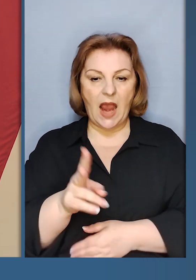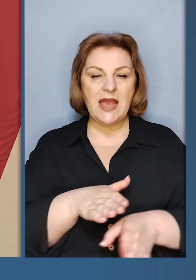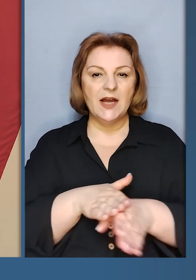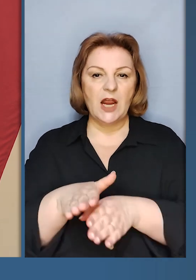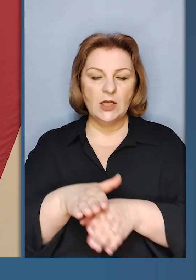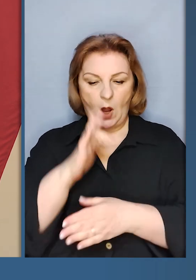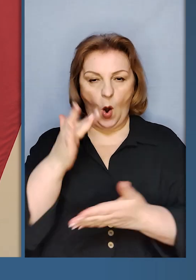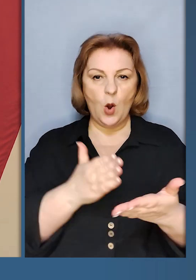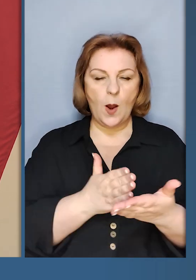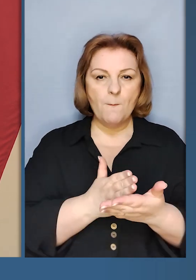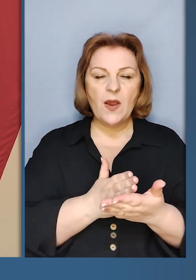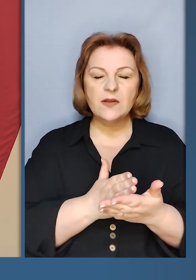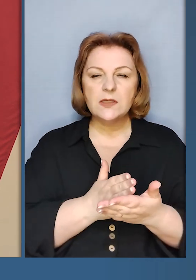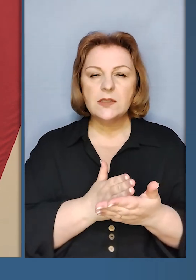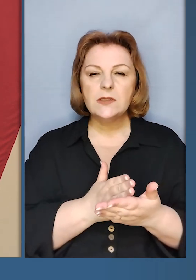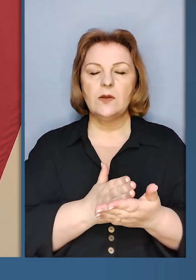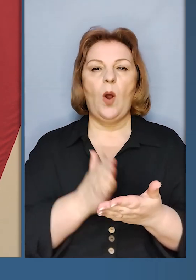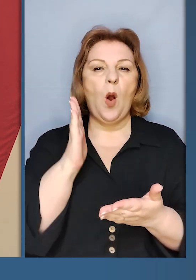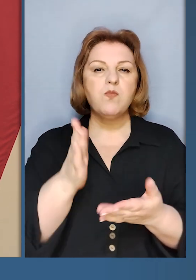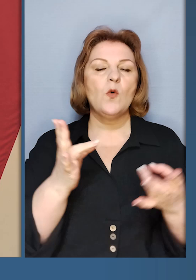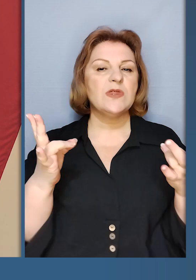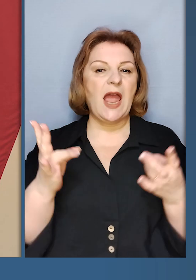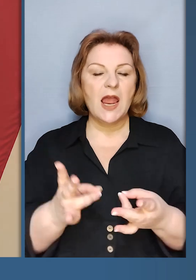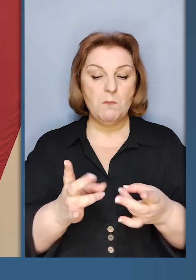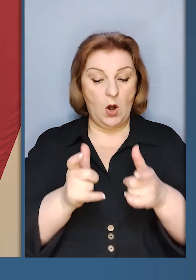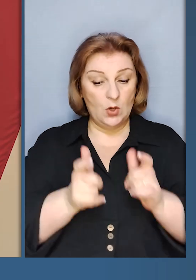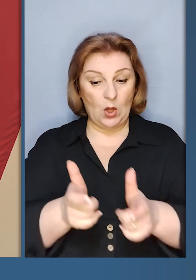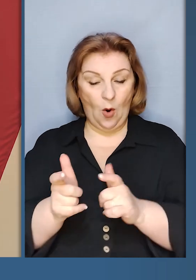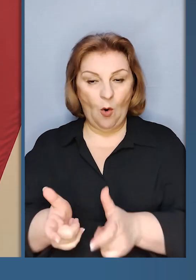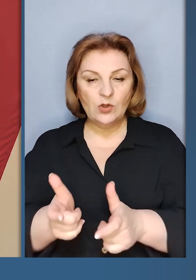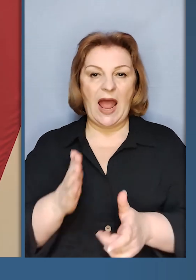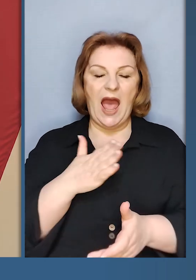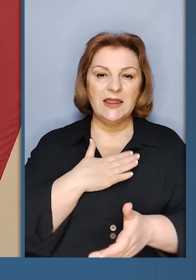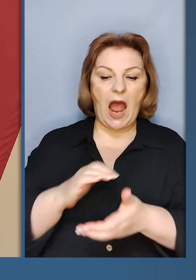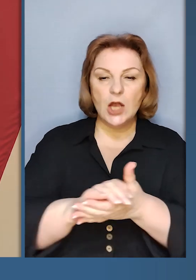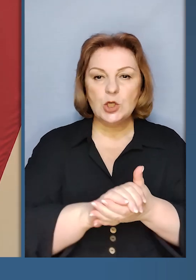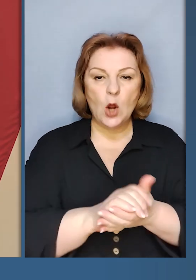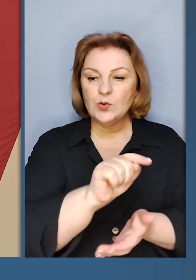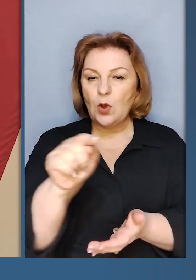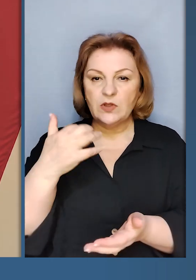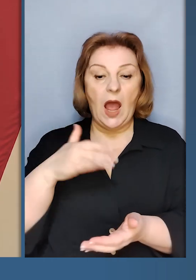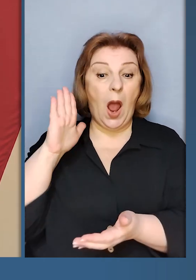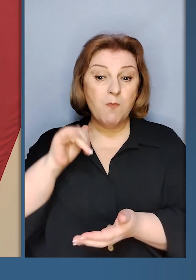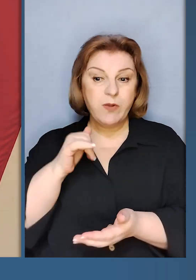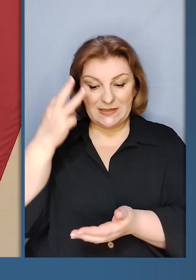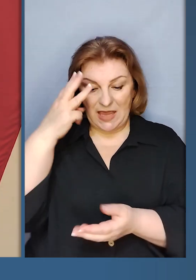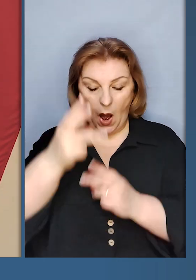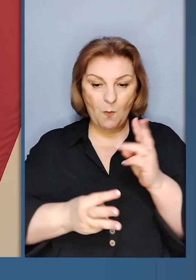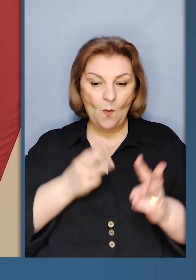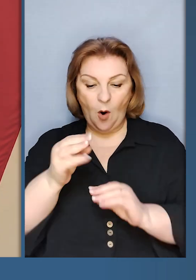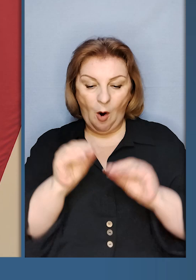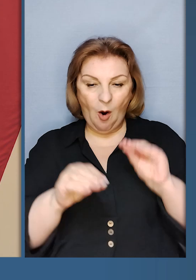реалізують політику Air Policy, буде необхідна згода наших союзників, бо після